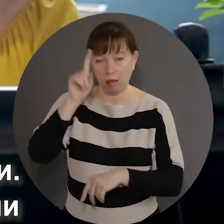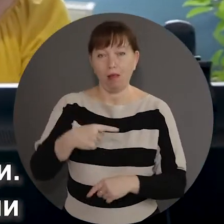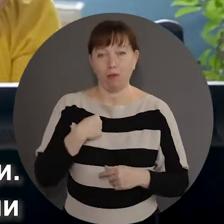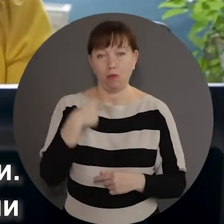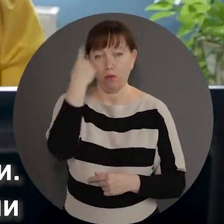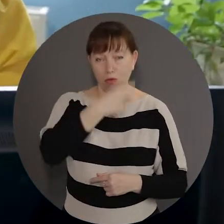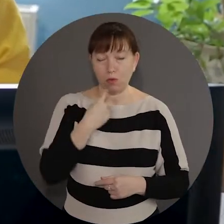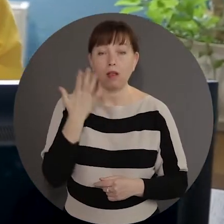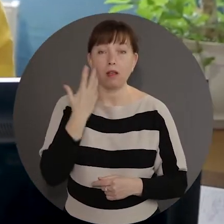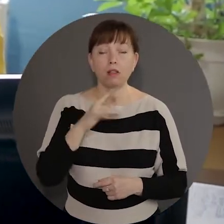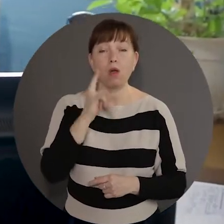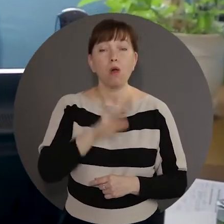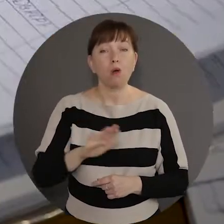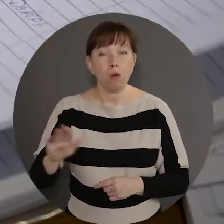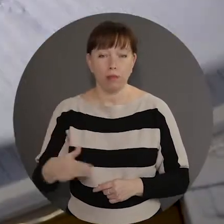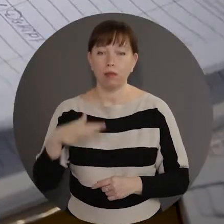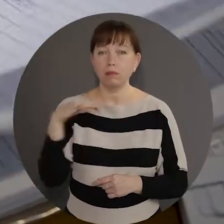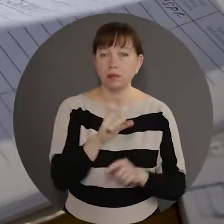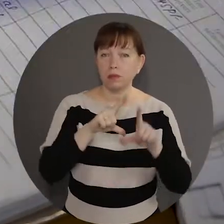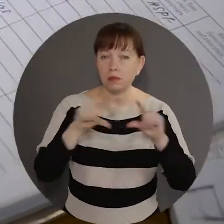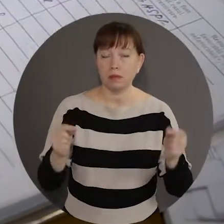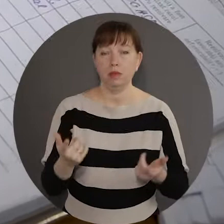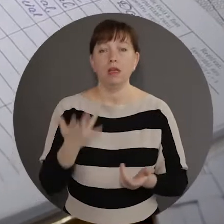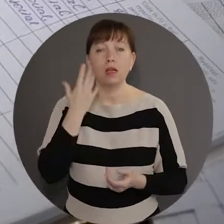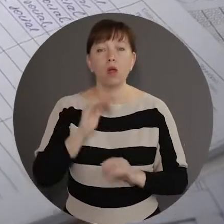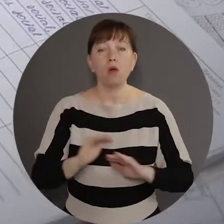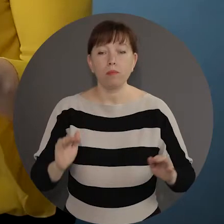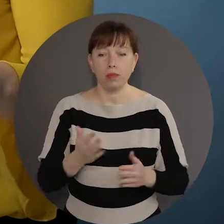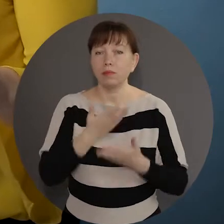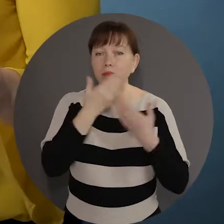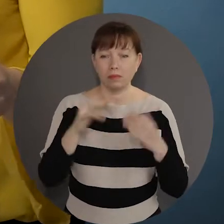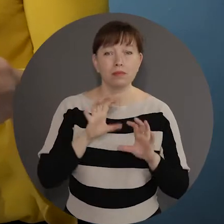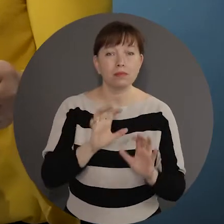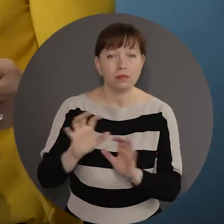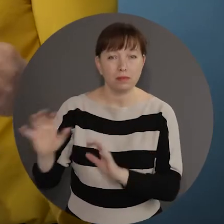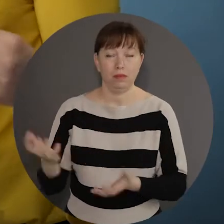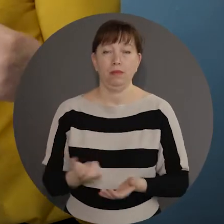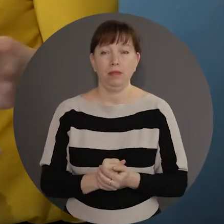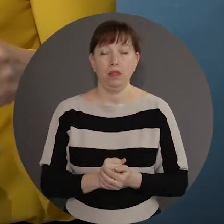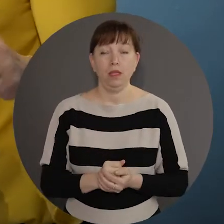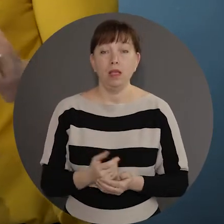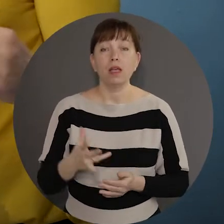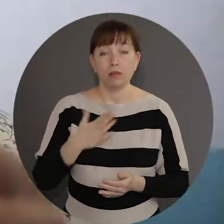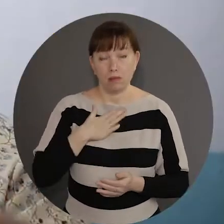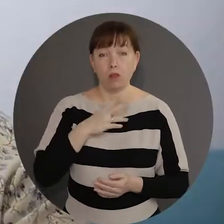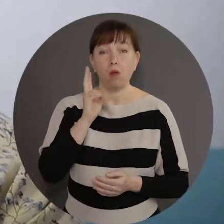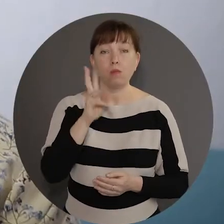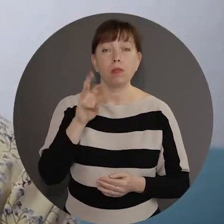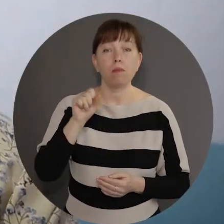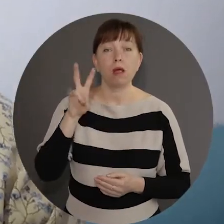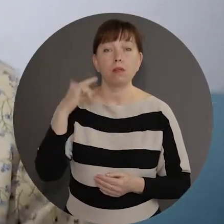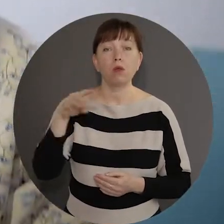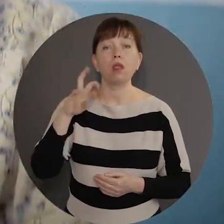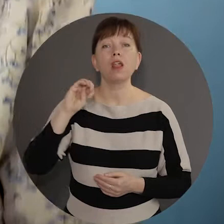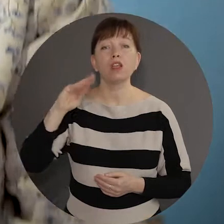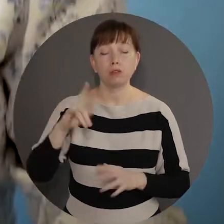noi în cazul când copiii absentează, când copiii sunt neglijați. În Comuna Manoileș,